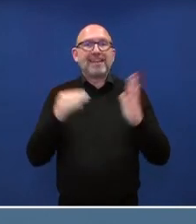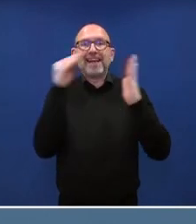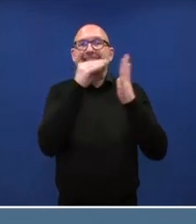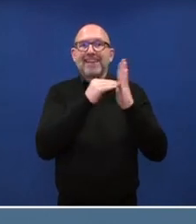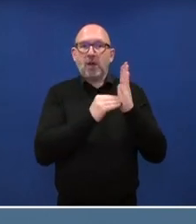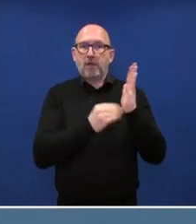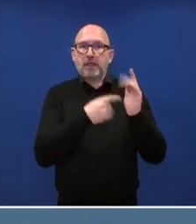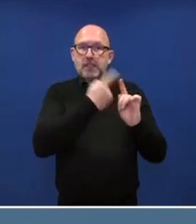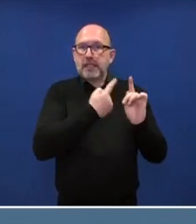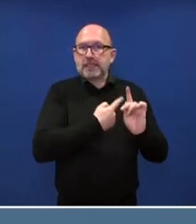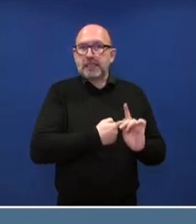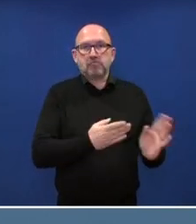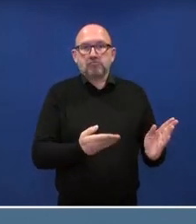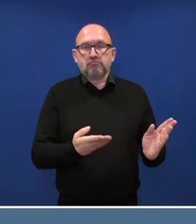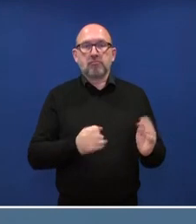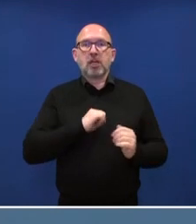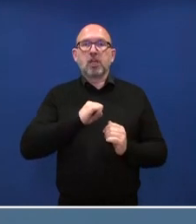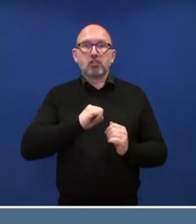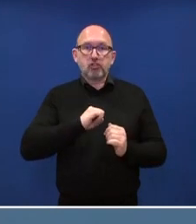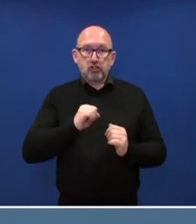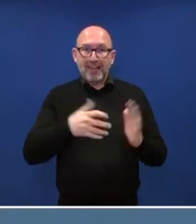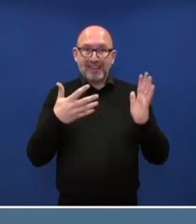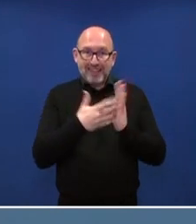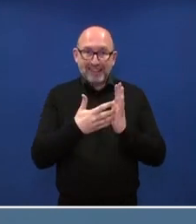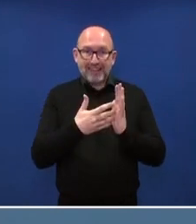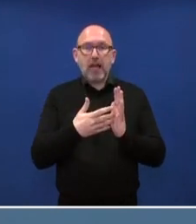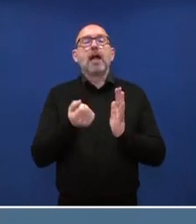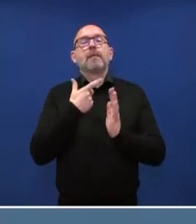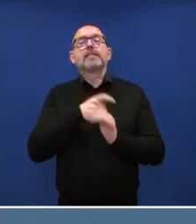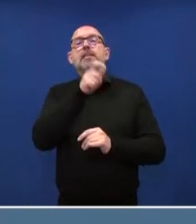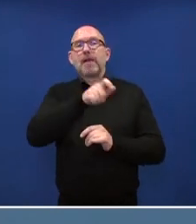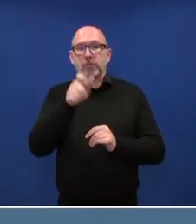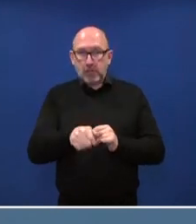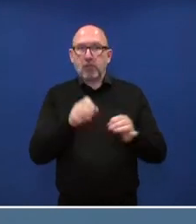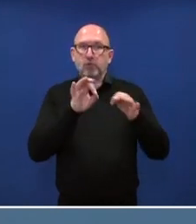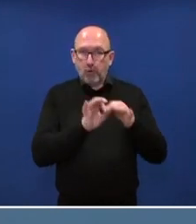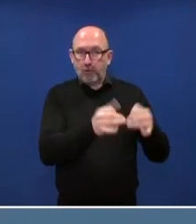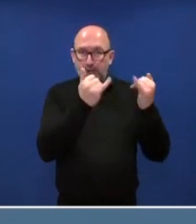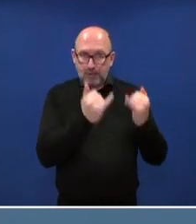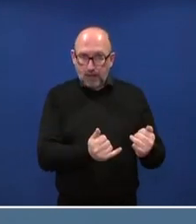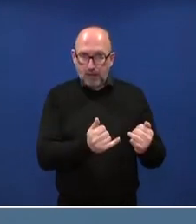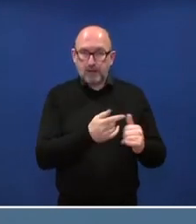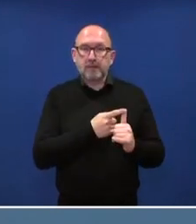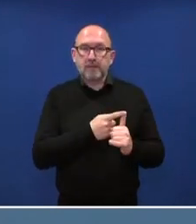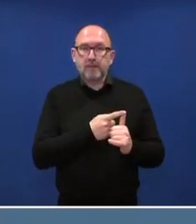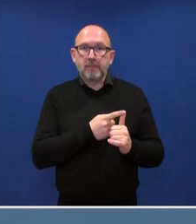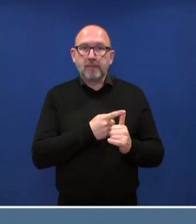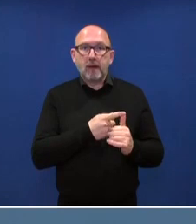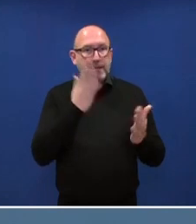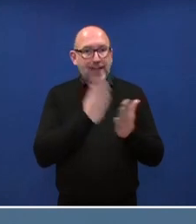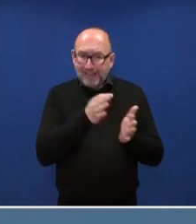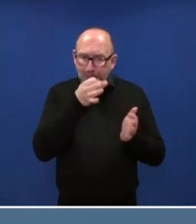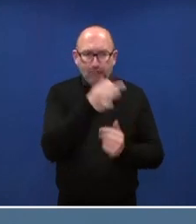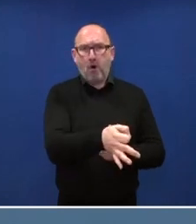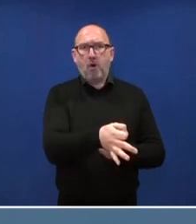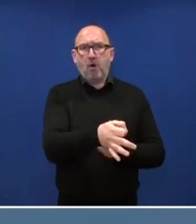werden, sondern die Schnelltests haben ja die Eigenschaft, dass sie zwar vom medizinischen Personal durchgeführt werden, aber dann direkt vor